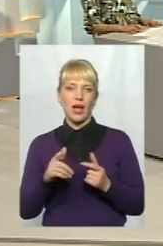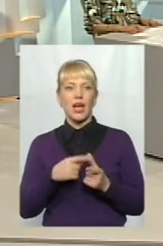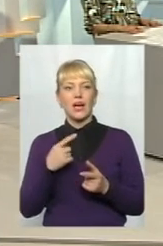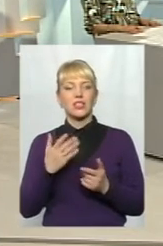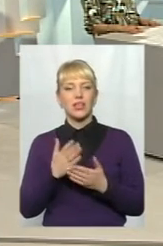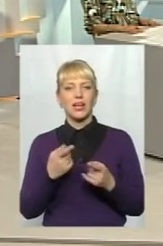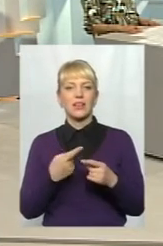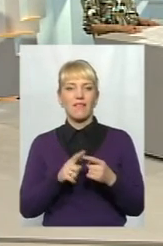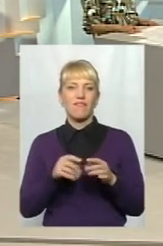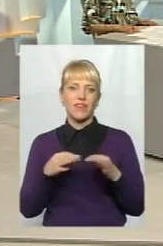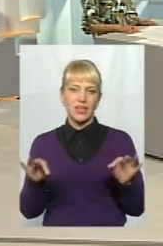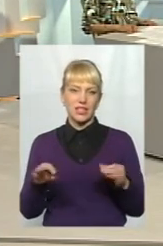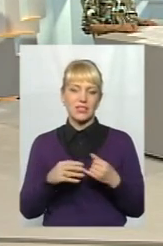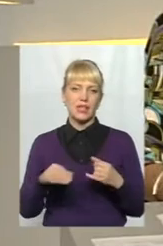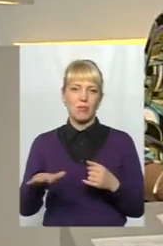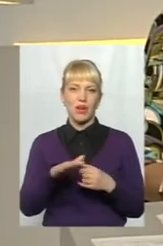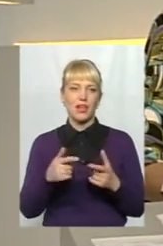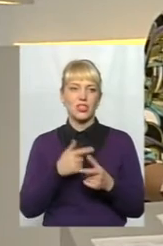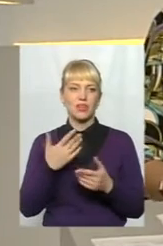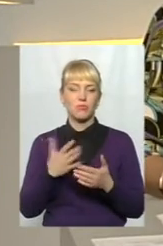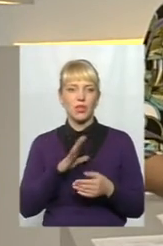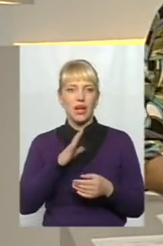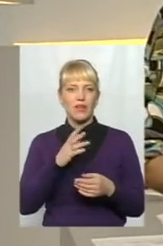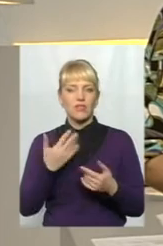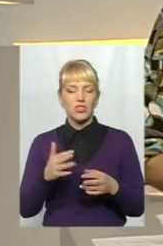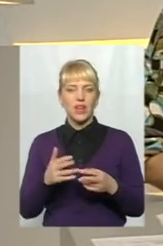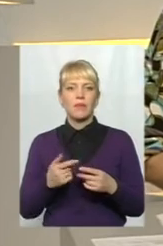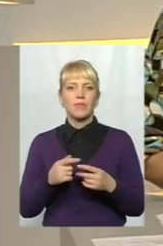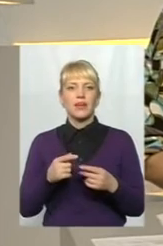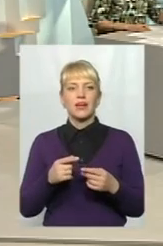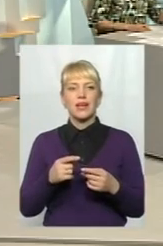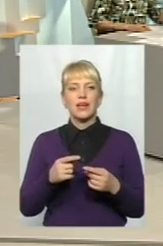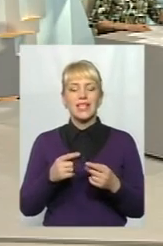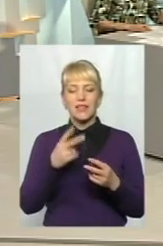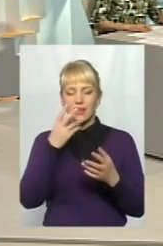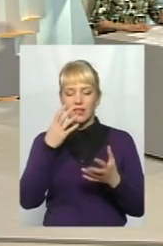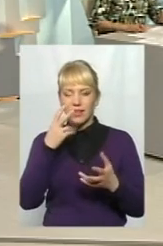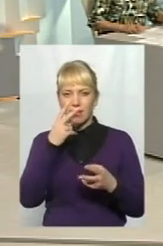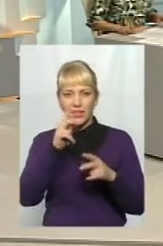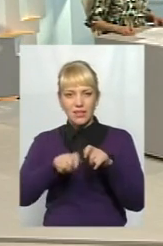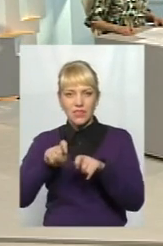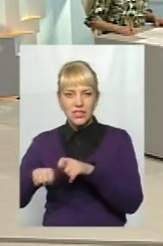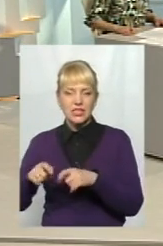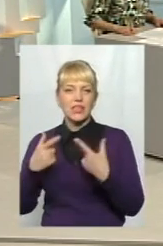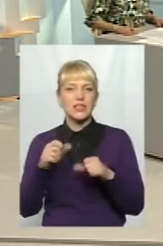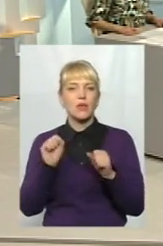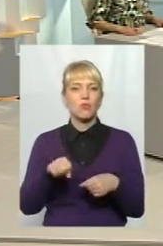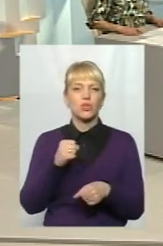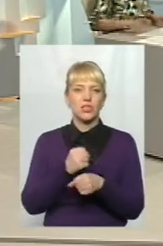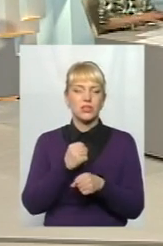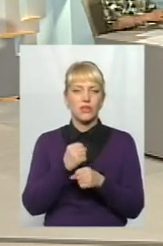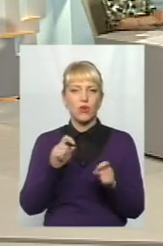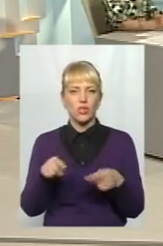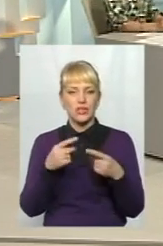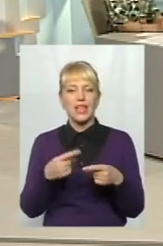та вільна земля? Чи вже відбулася ота інвентаризація, щоб можна було зрозуміти, де можна створити той